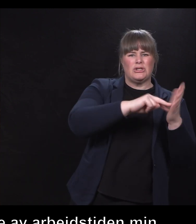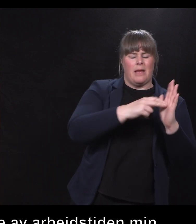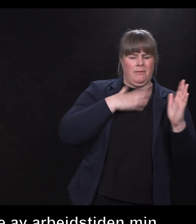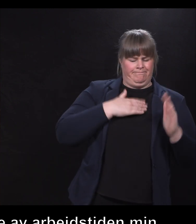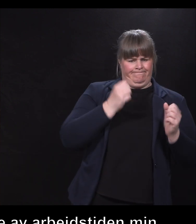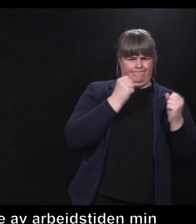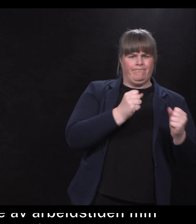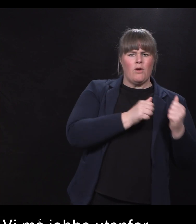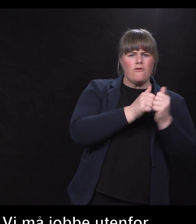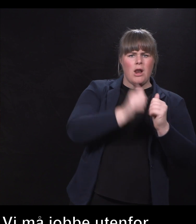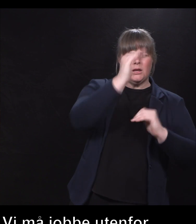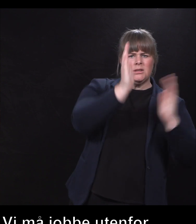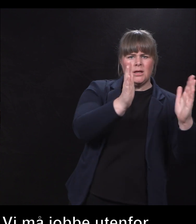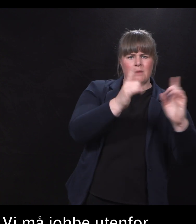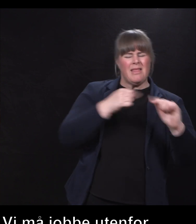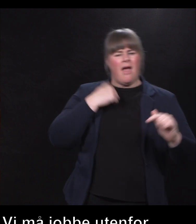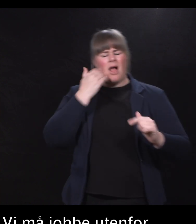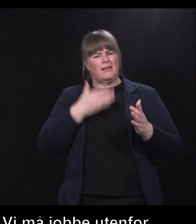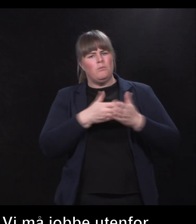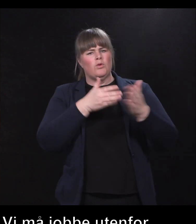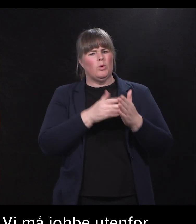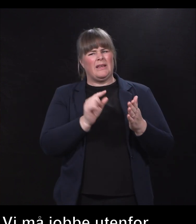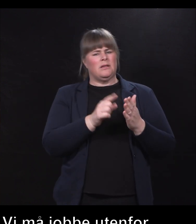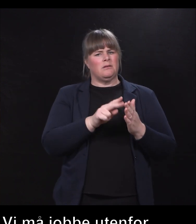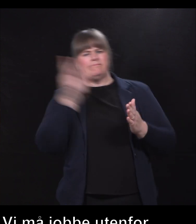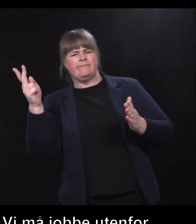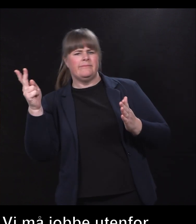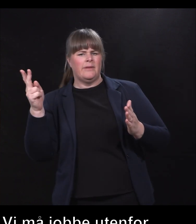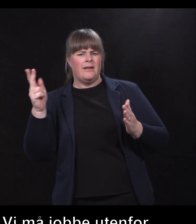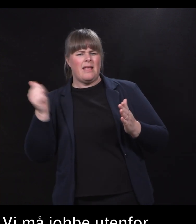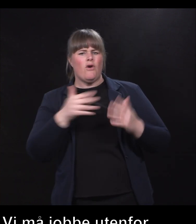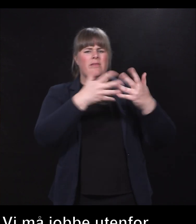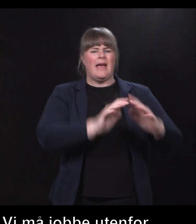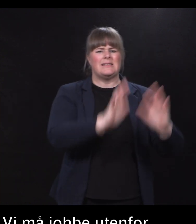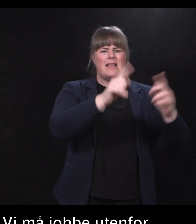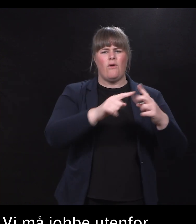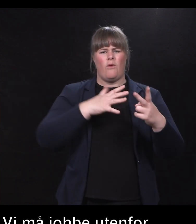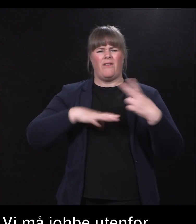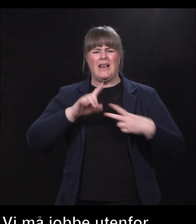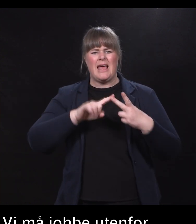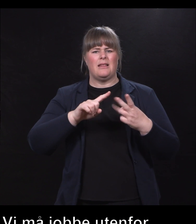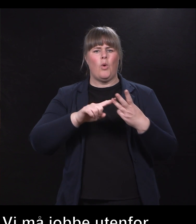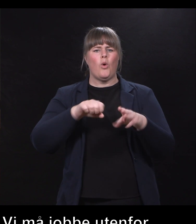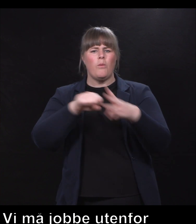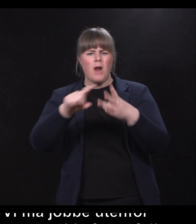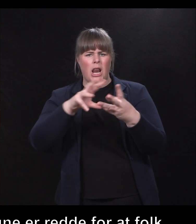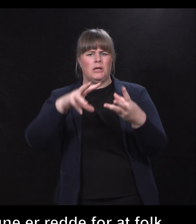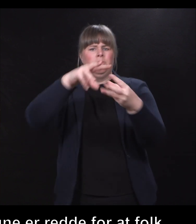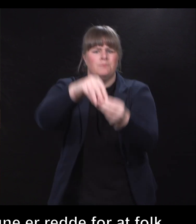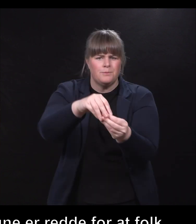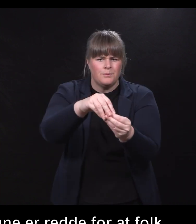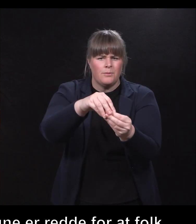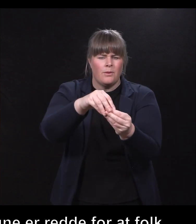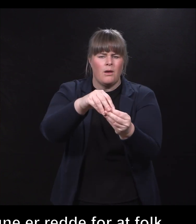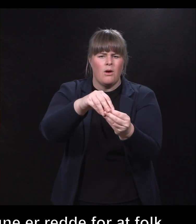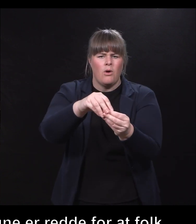sånn liten motstrømsperson der. Så det å koble sammen næringsliv og frivillighet og det kommunale sammen,